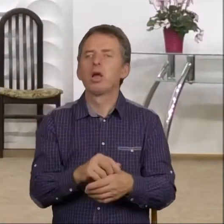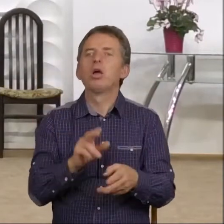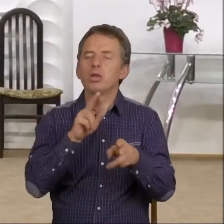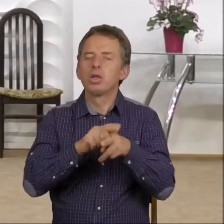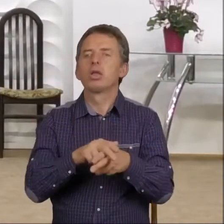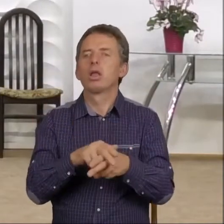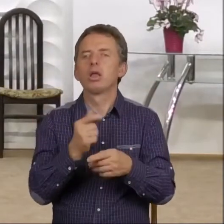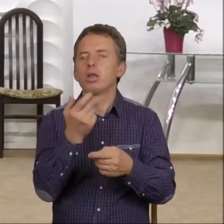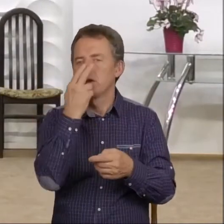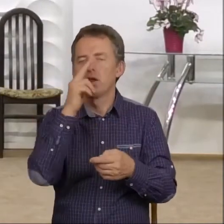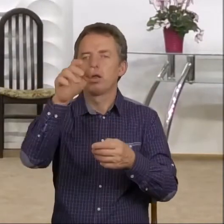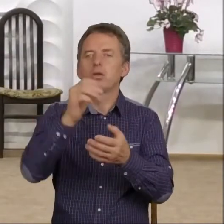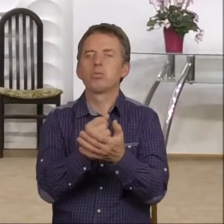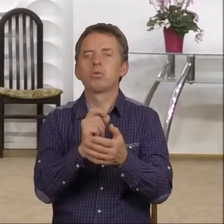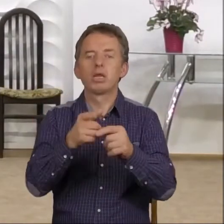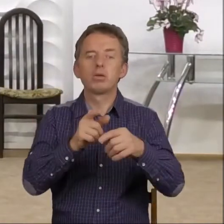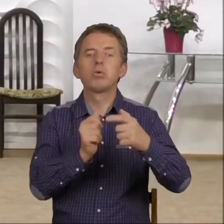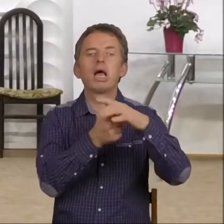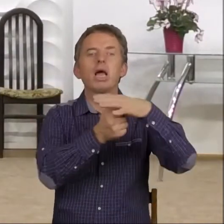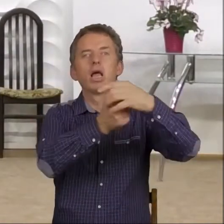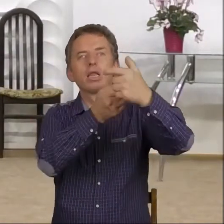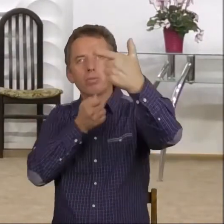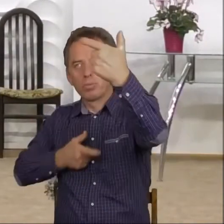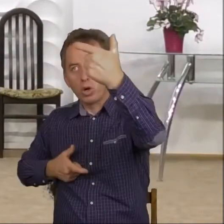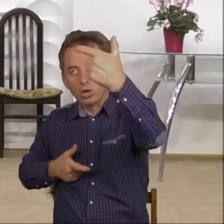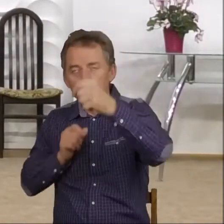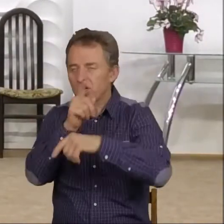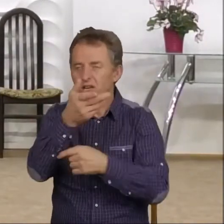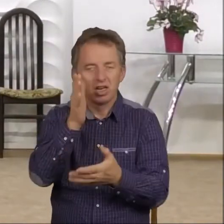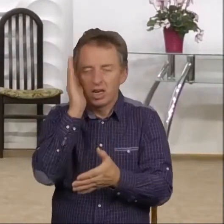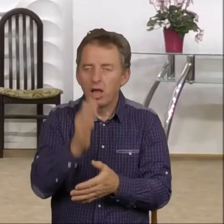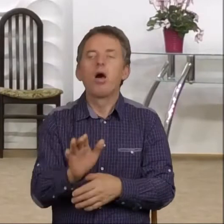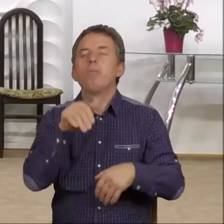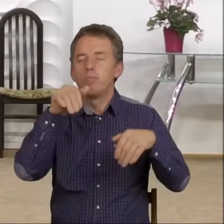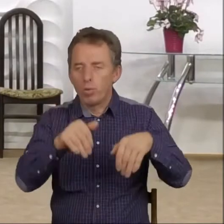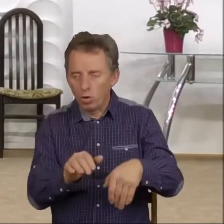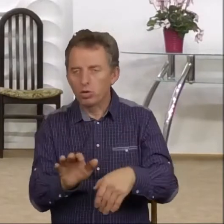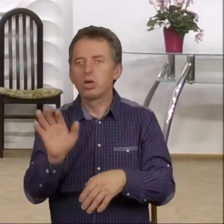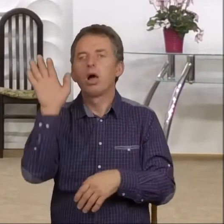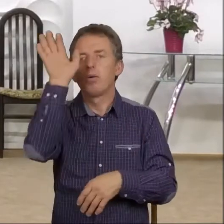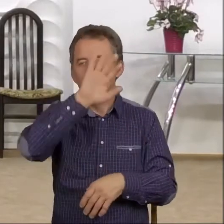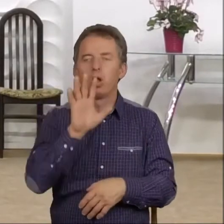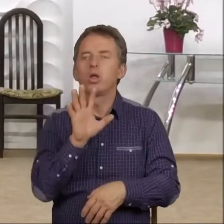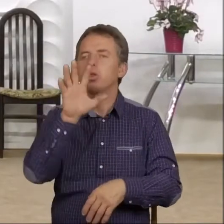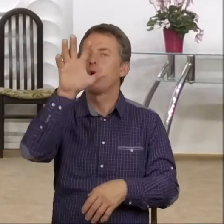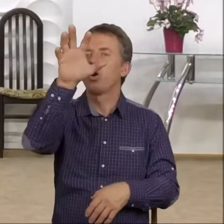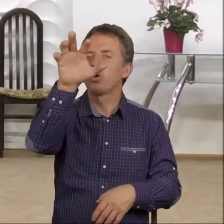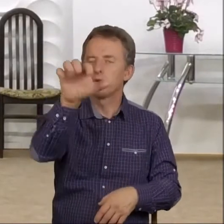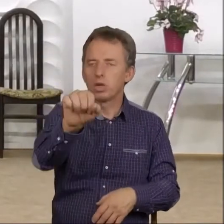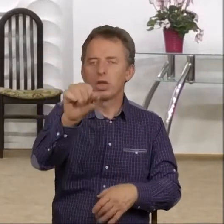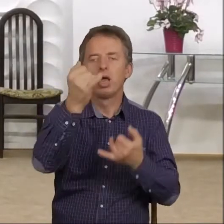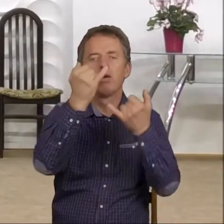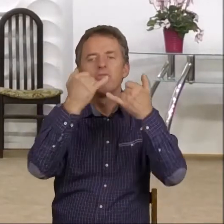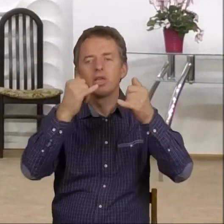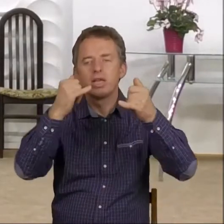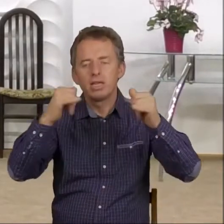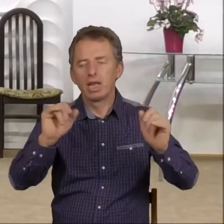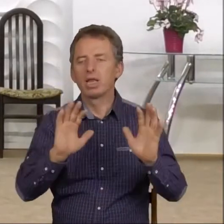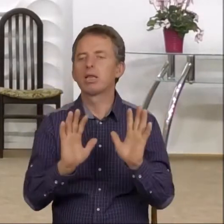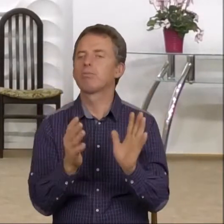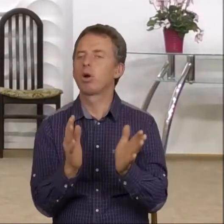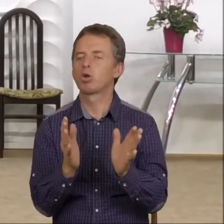procy nie będzie do Pana Boga strzelał. Ale można Boga dosięgnąć w inny sposób.